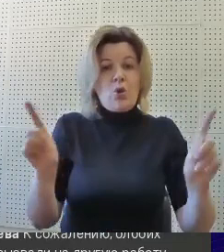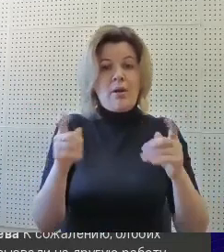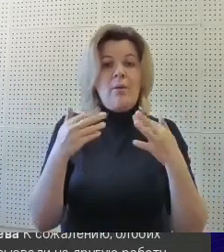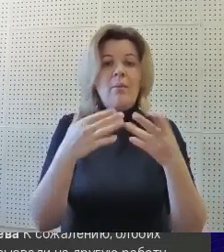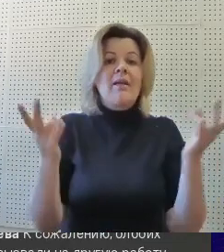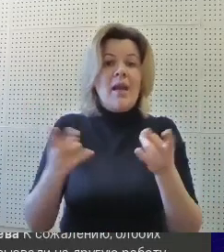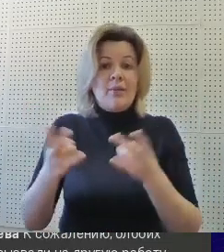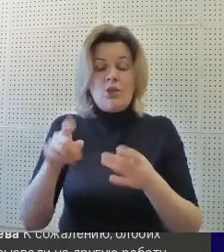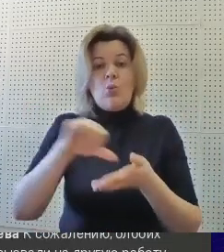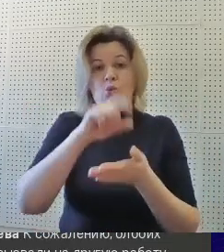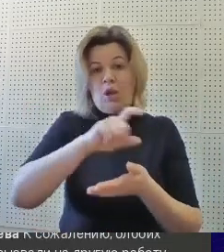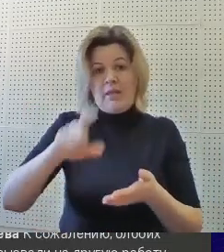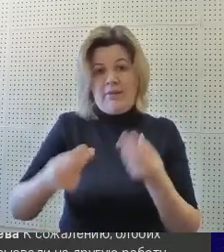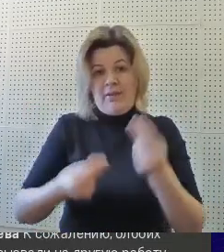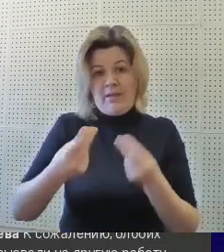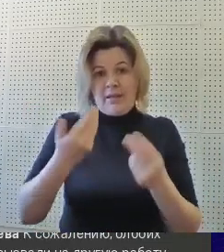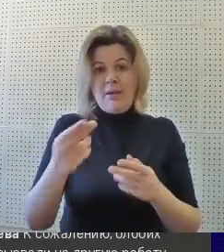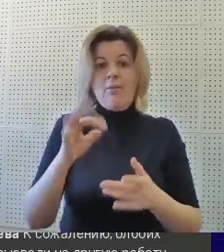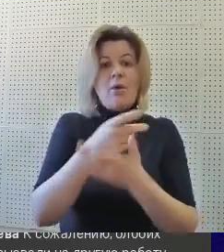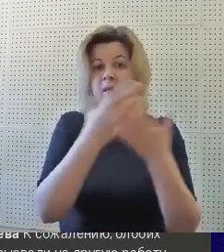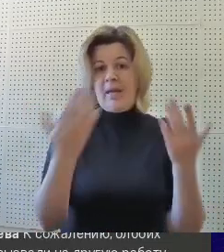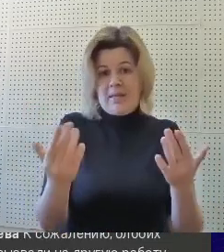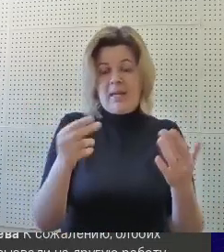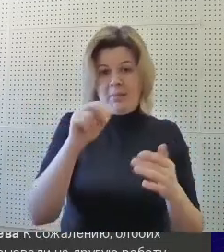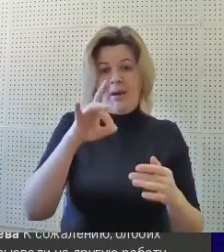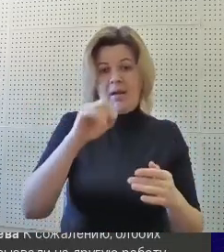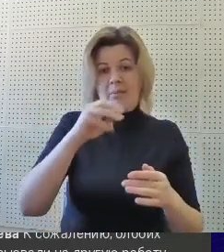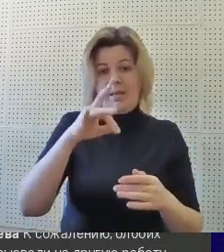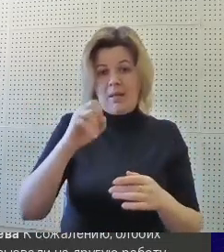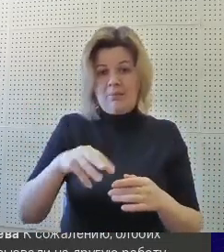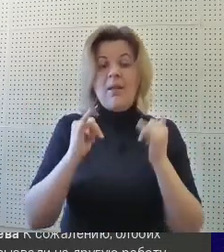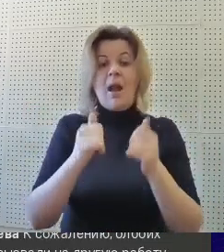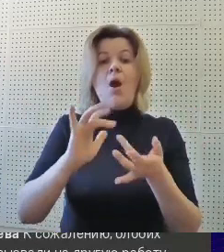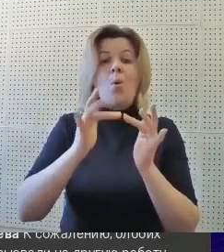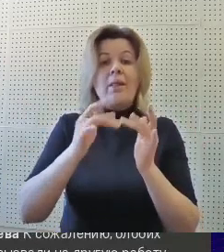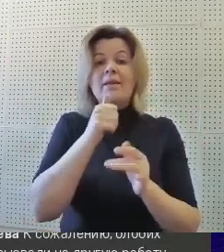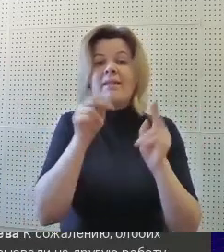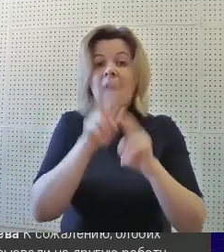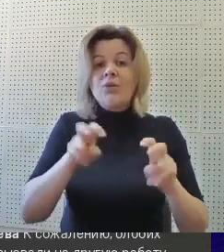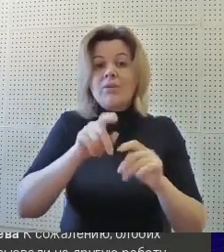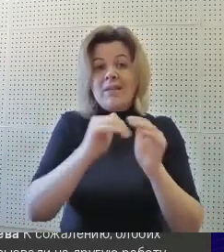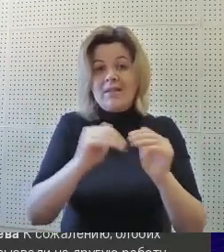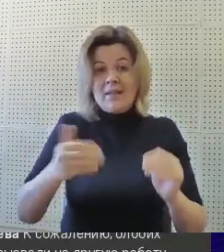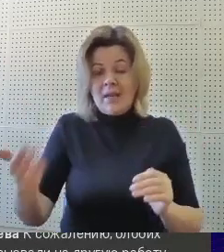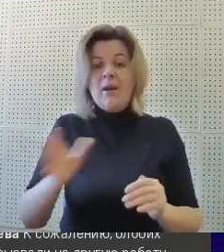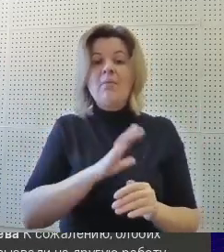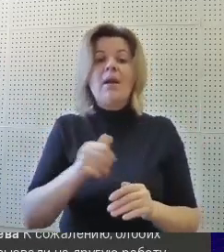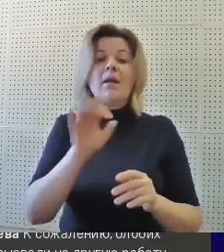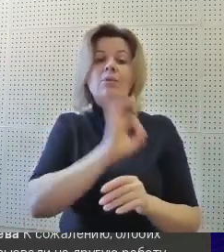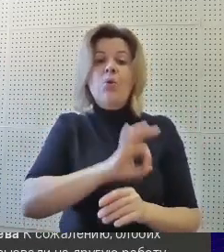особых потребностей участников игры по нескольким параметрам. Для онлайн-диагностики детей были